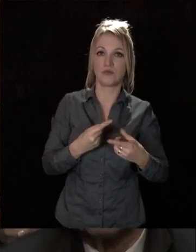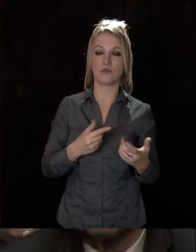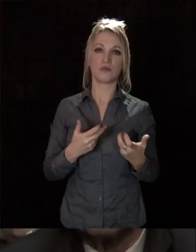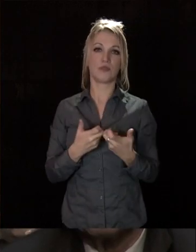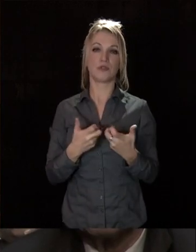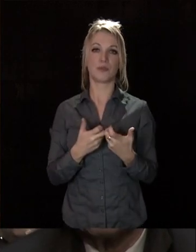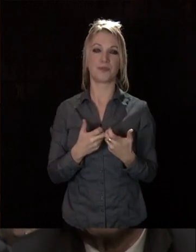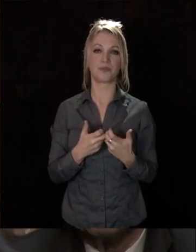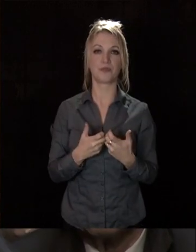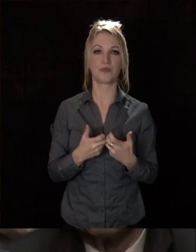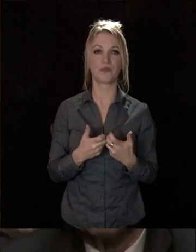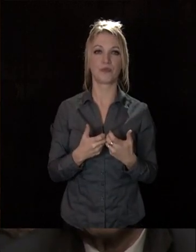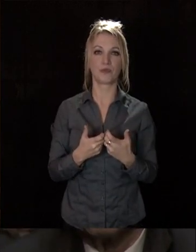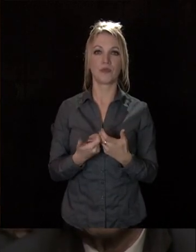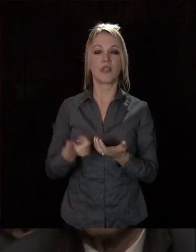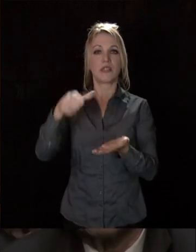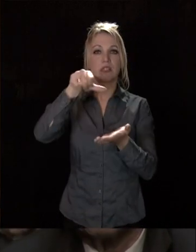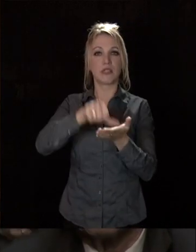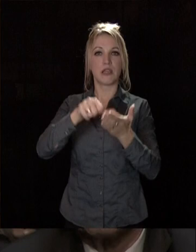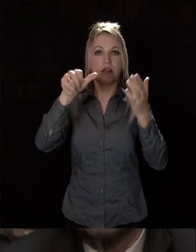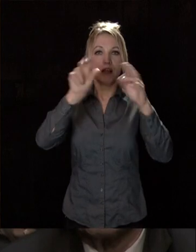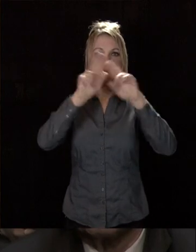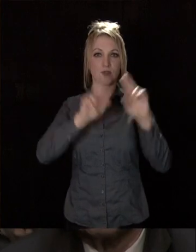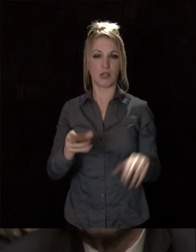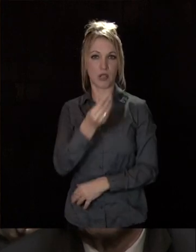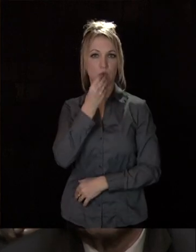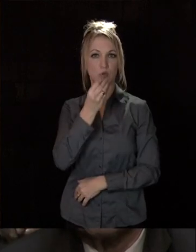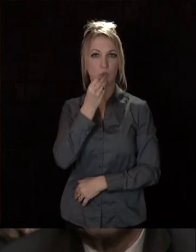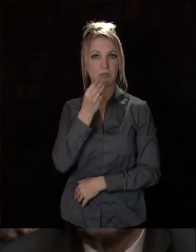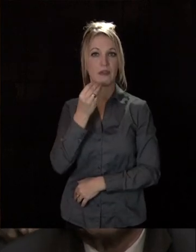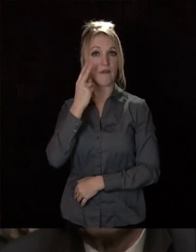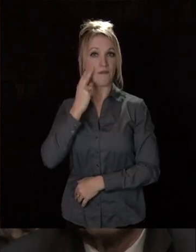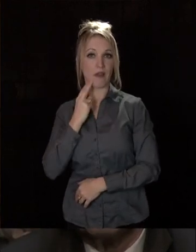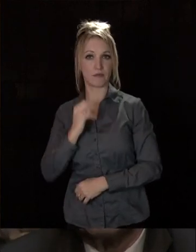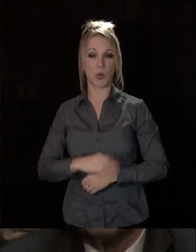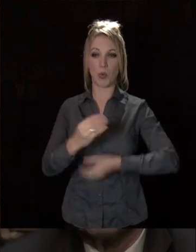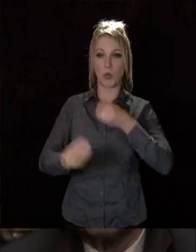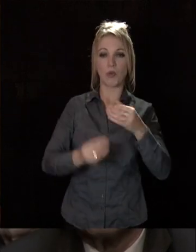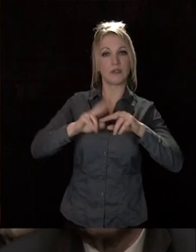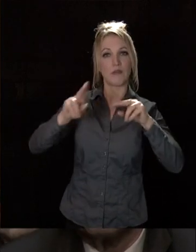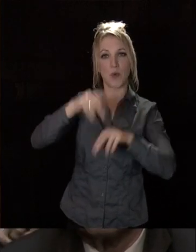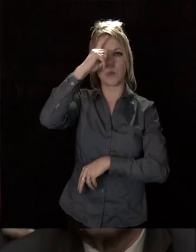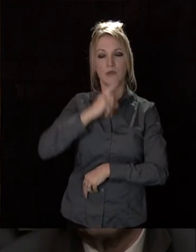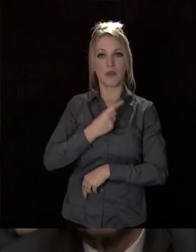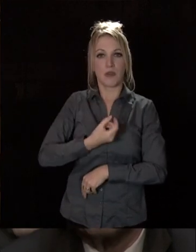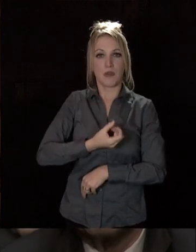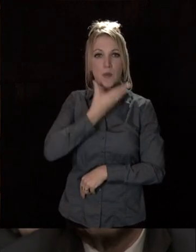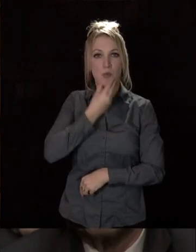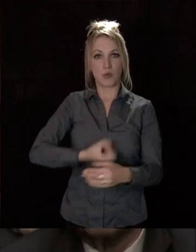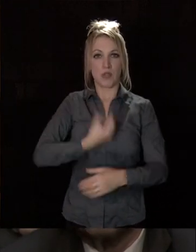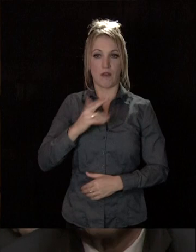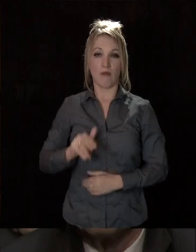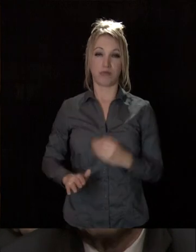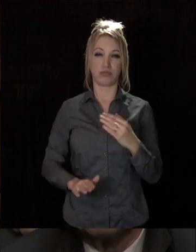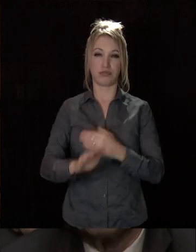notamment à la cité internationale de la gastronomie et du vin, à la rénovation du musée des Beaux-Arts, ce chiffre va aller croissant.